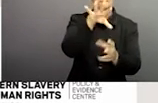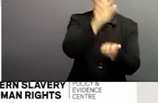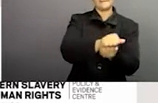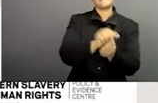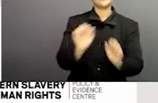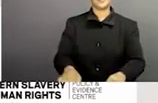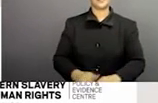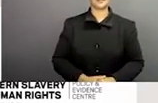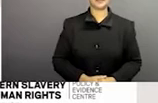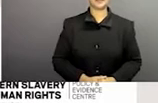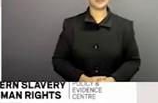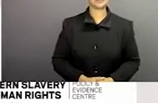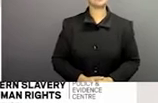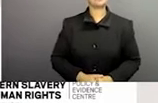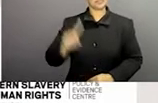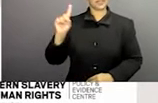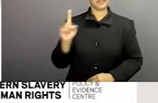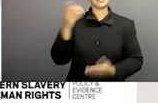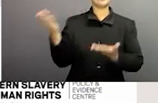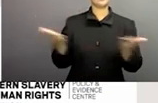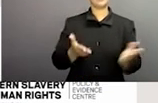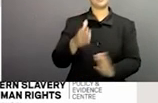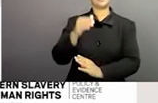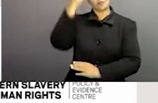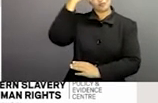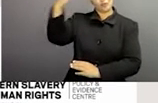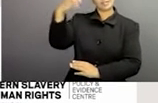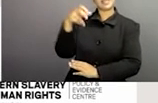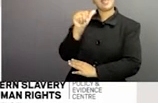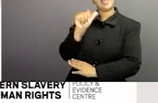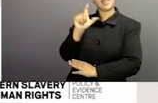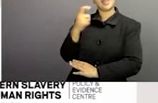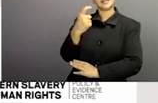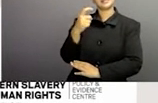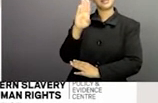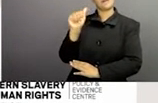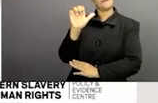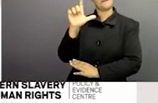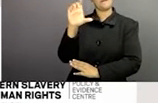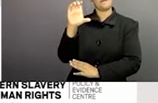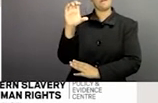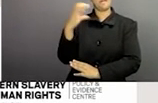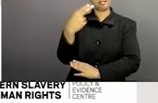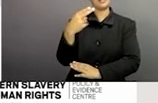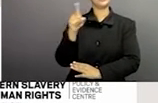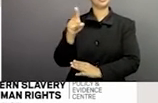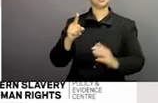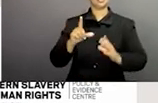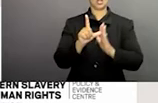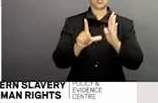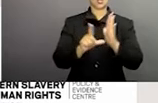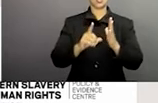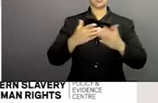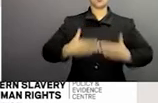Unies. Nous allons commencer. Je voudrais inviter le professeur Alex de notre politique